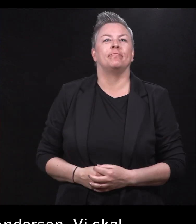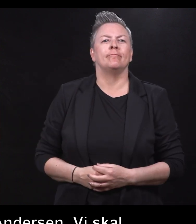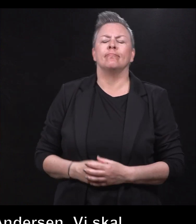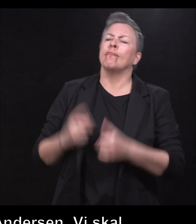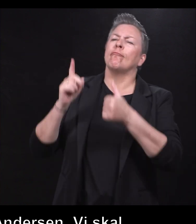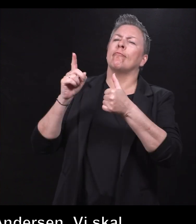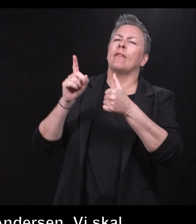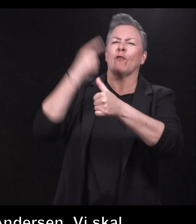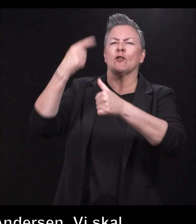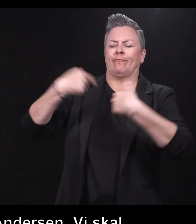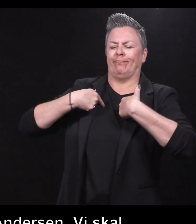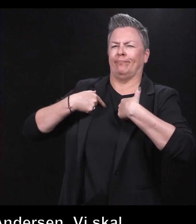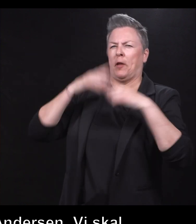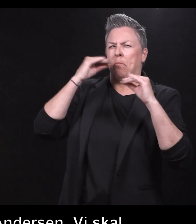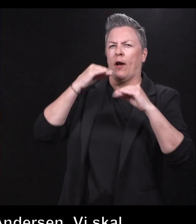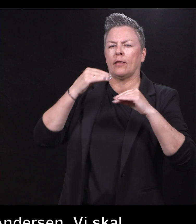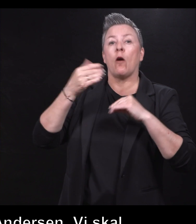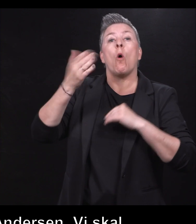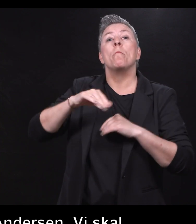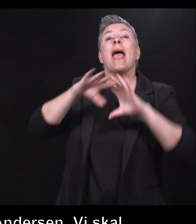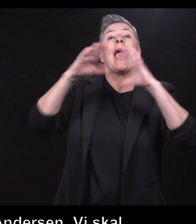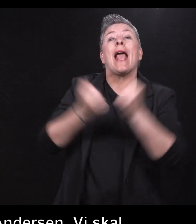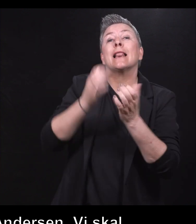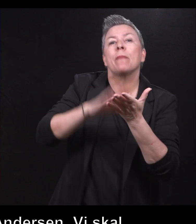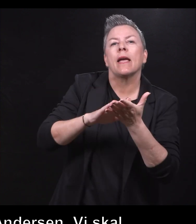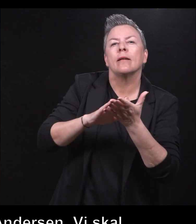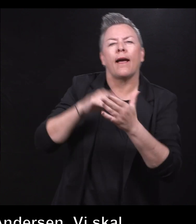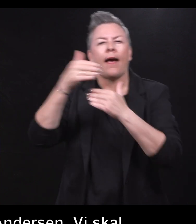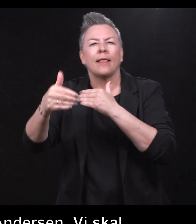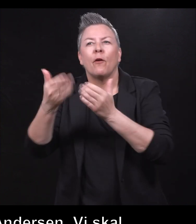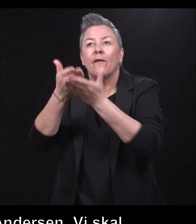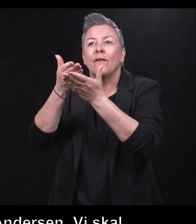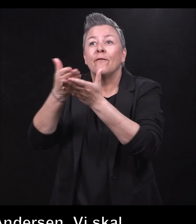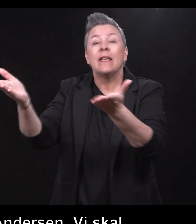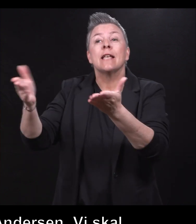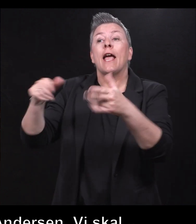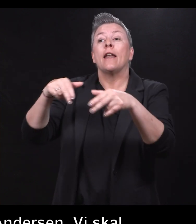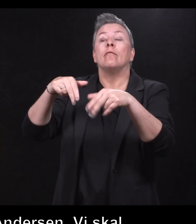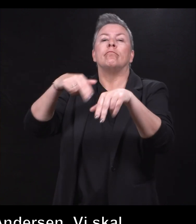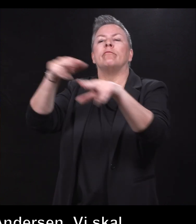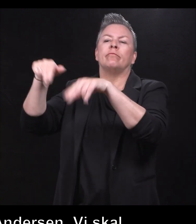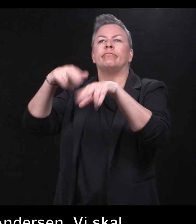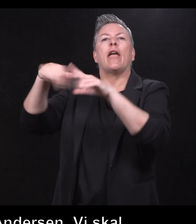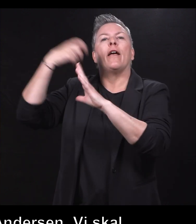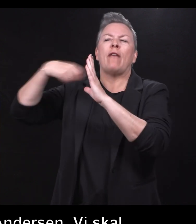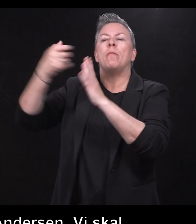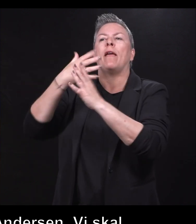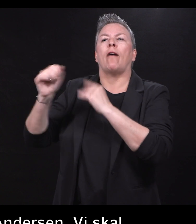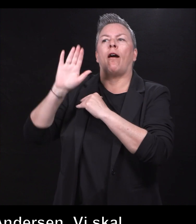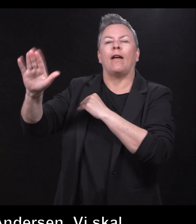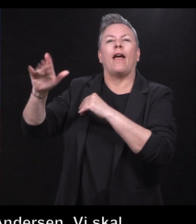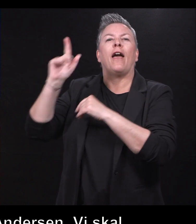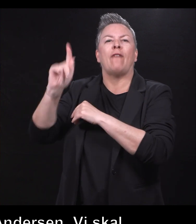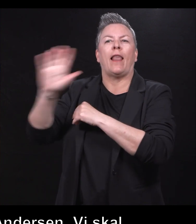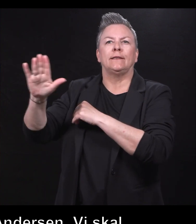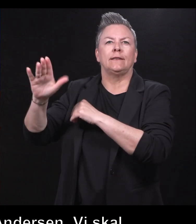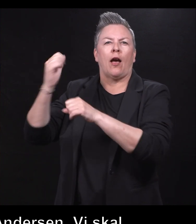er det jeg som skal prate litt om Helt med, så skal jeg vise en film fra Felix, en arbeidsplass, og så skal Felix og jeg ha en prat sammen.